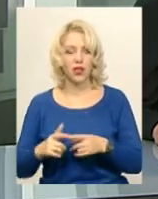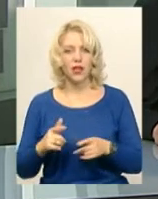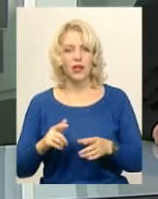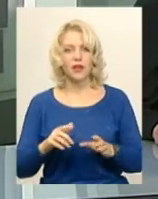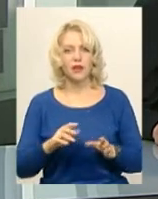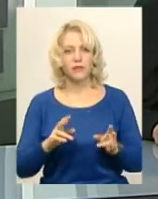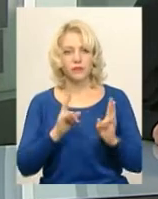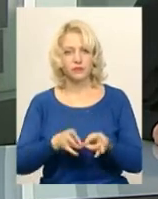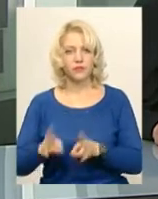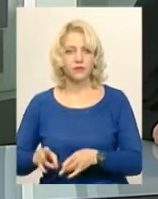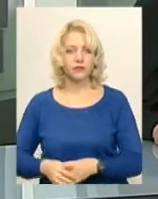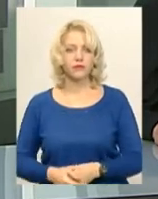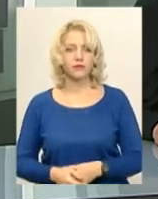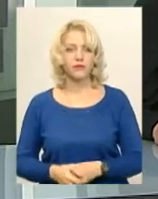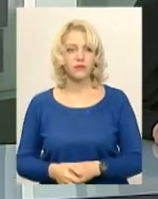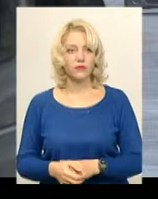в сюжеті Вікторії Бондар.